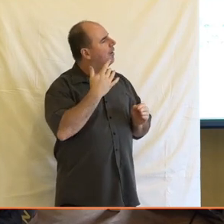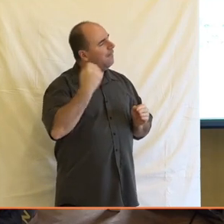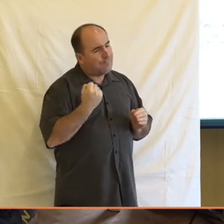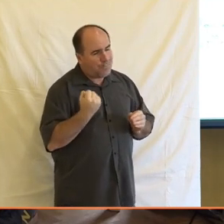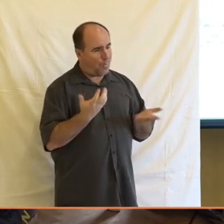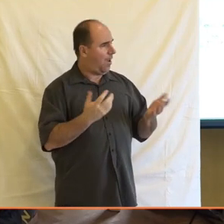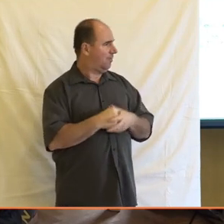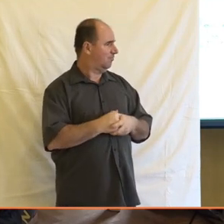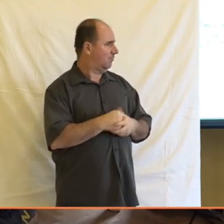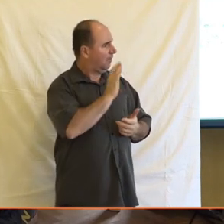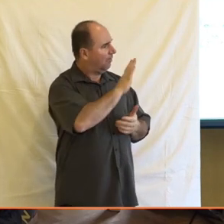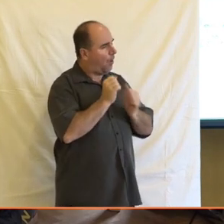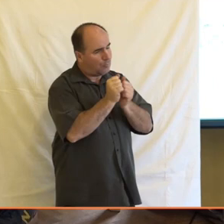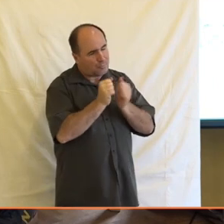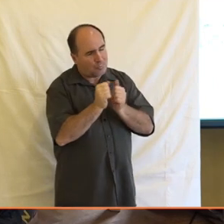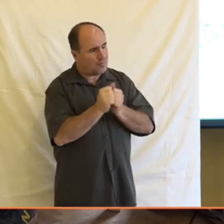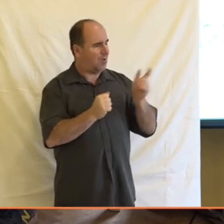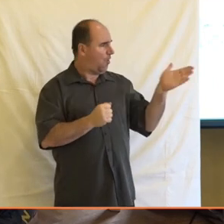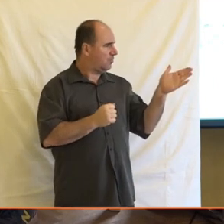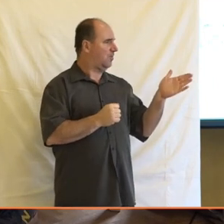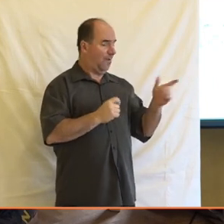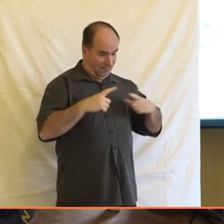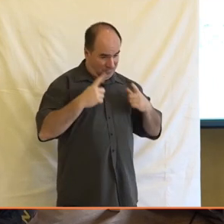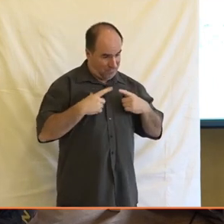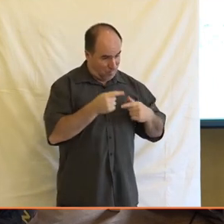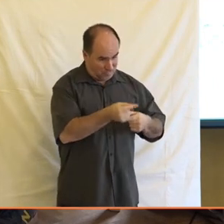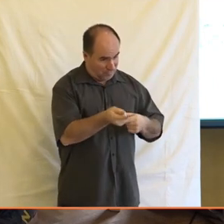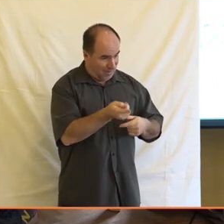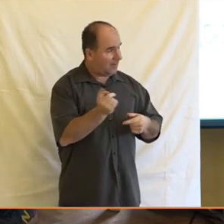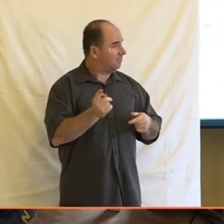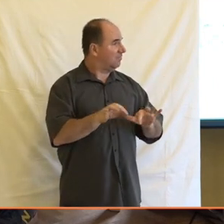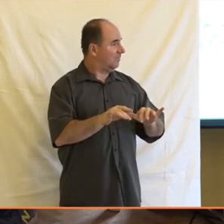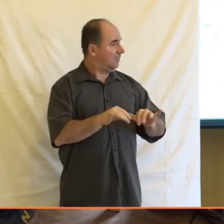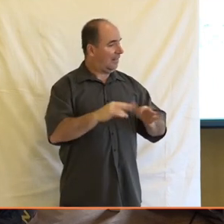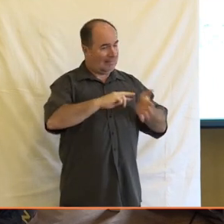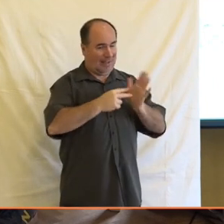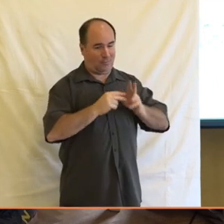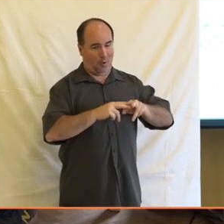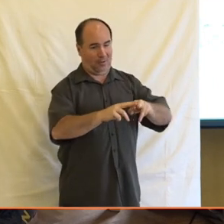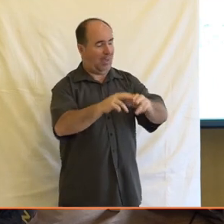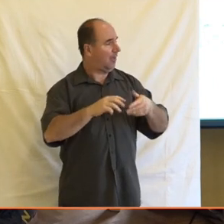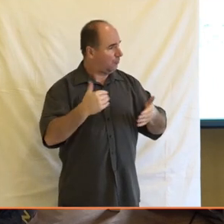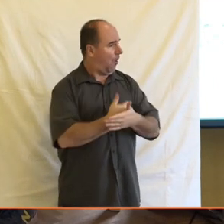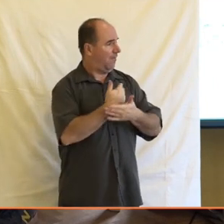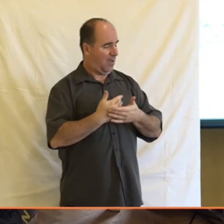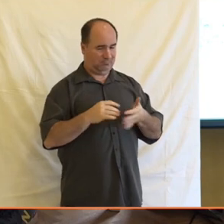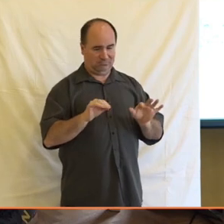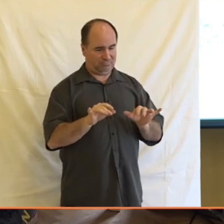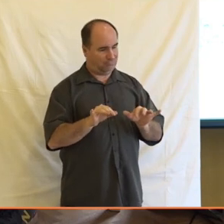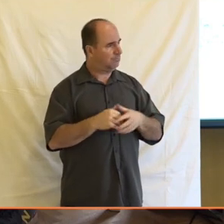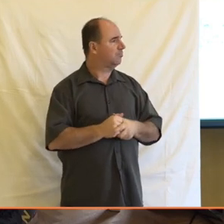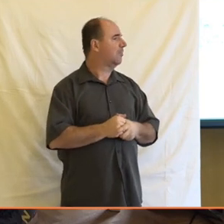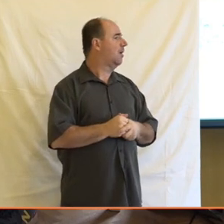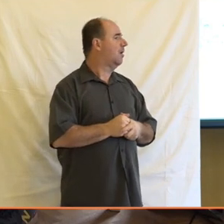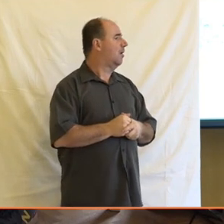jaká je z tvé zkušenosti teďka, bez lohrů na ten výzkum, který jsme dali, jaká je třeba tvoje zkušenost, co se týče opravdu těch znalostí, technologií, ať už to jsou